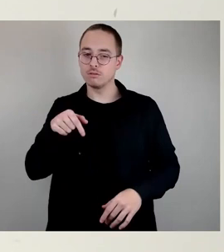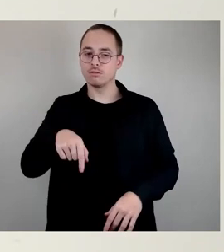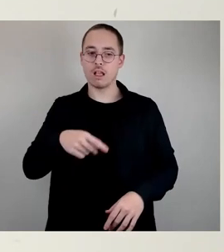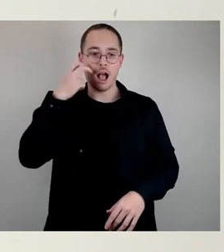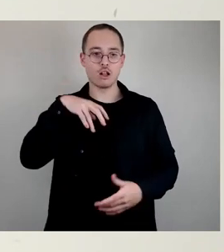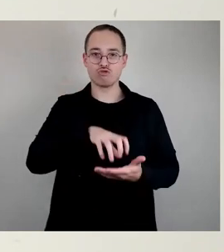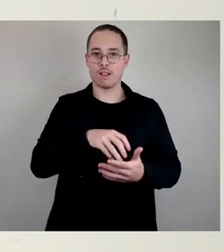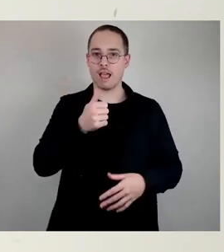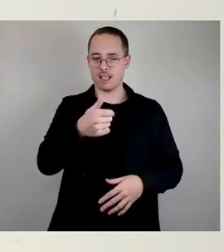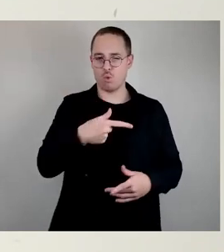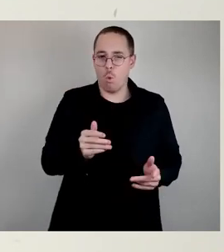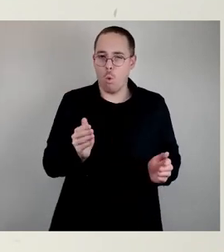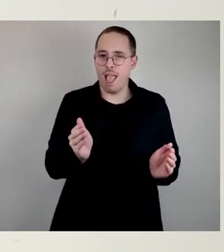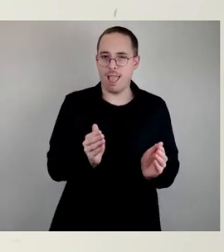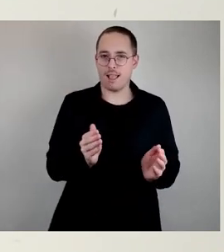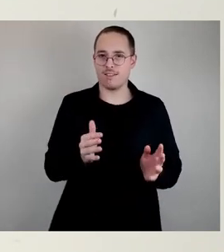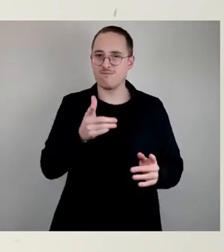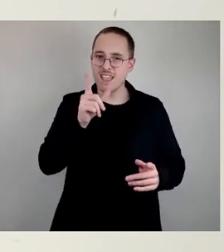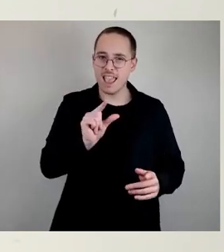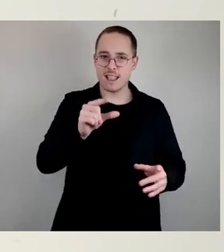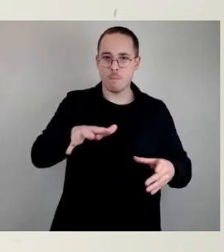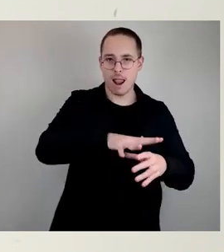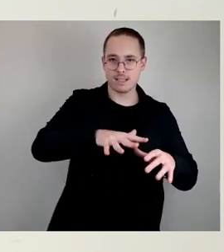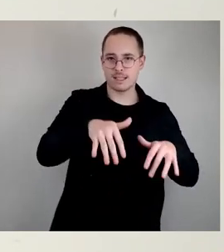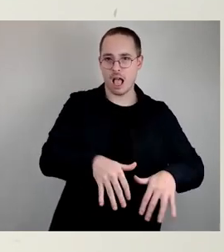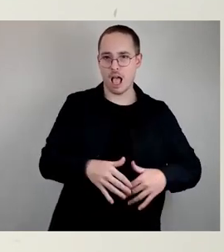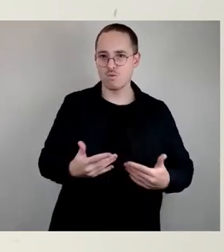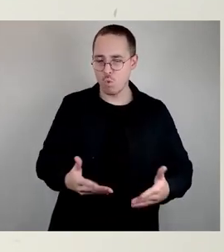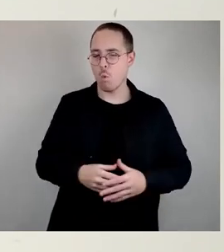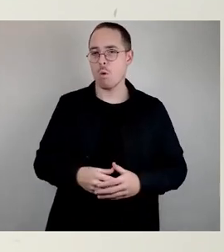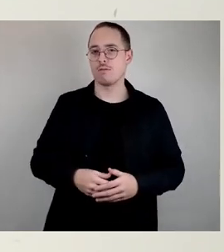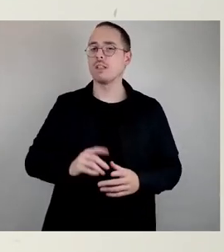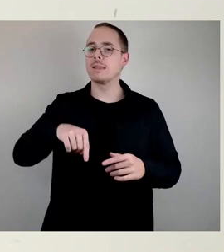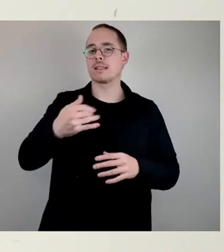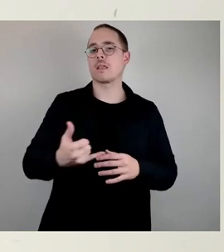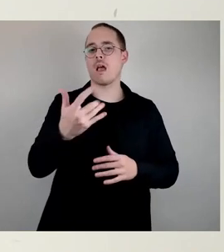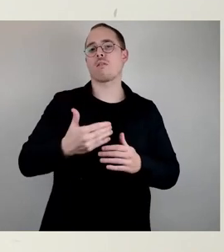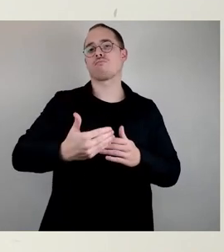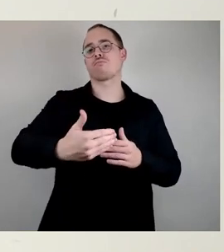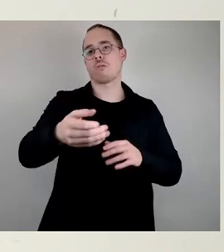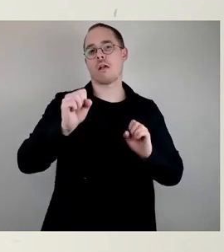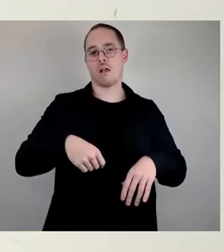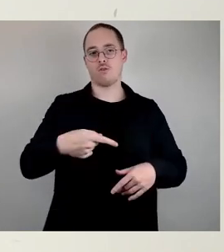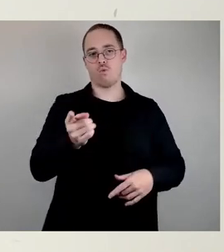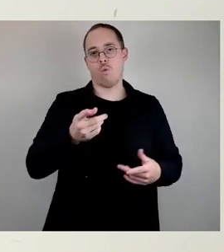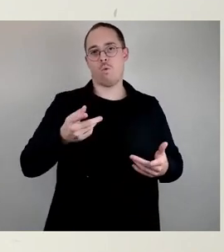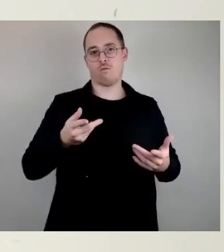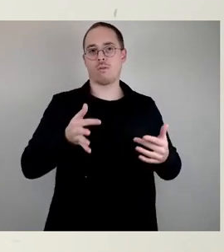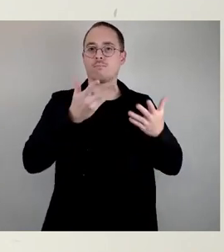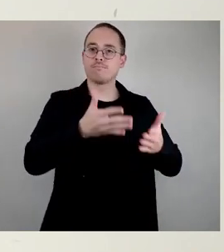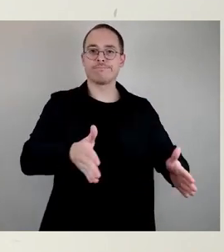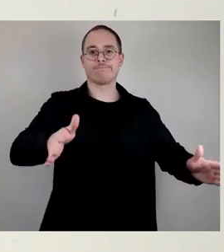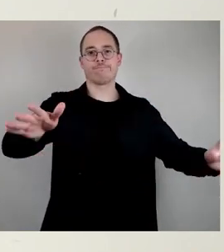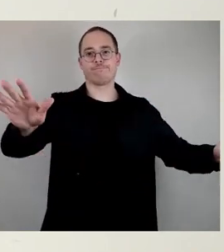sehr eng zugeht, dass man das entsprechend dann in den nächsten Jahren dann auch entlasten können. Und das werden wir auch als Verwaltung nicht alleine machen,